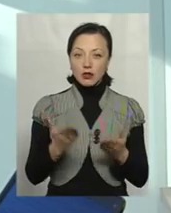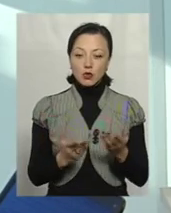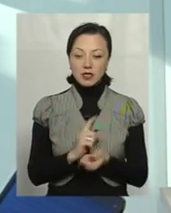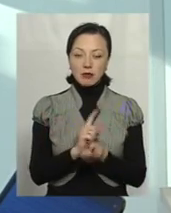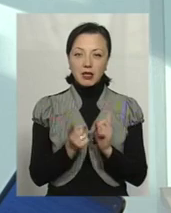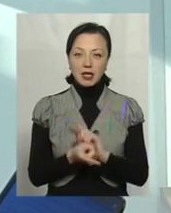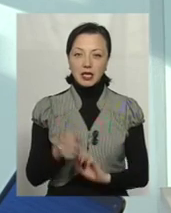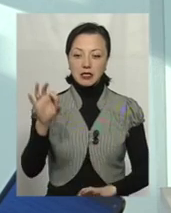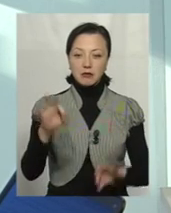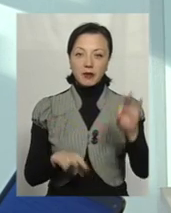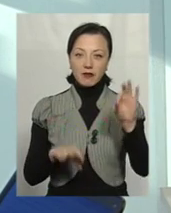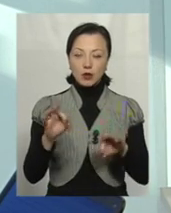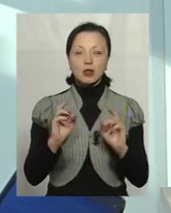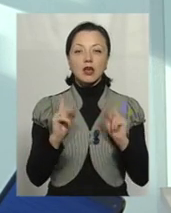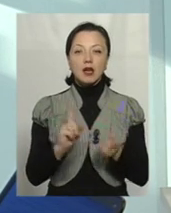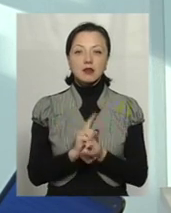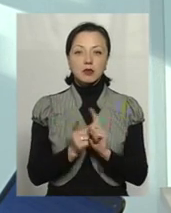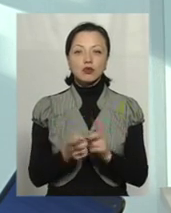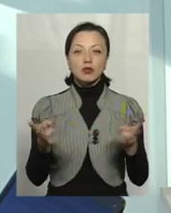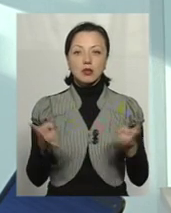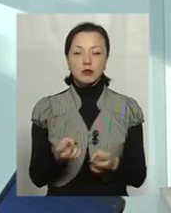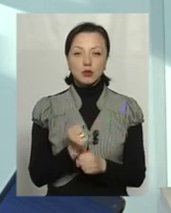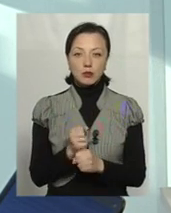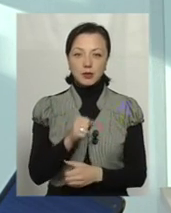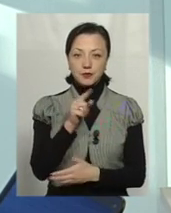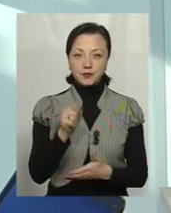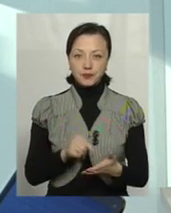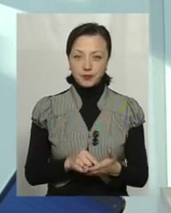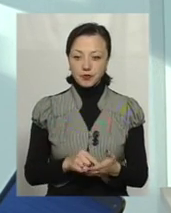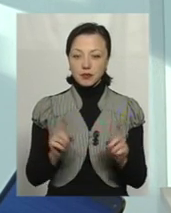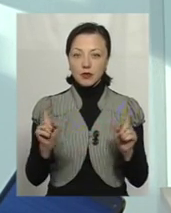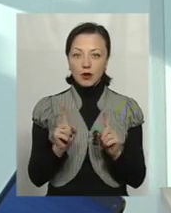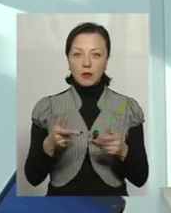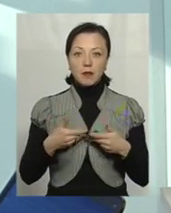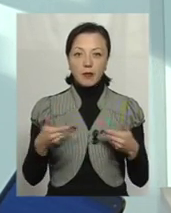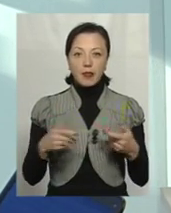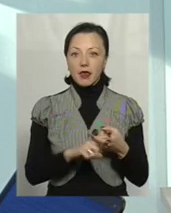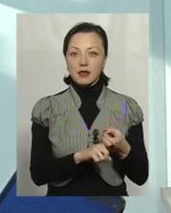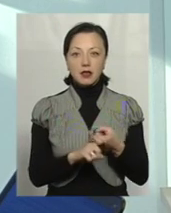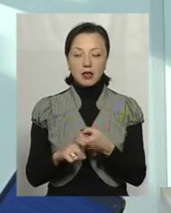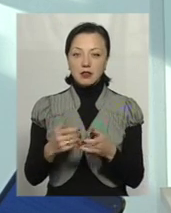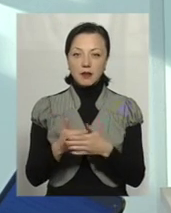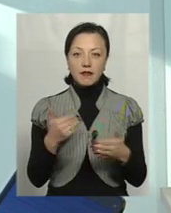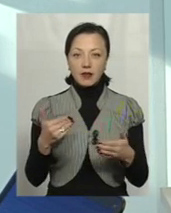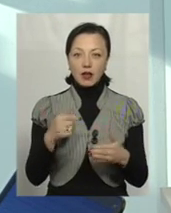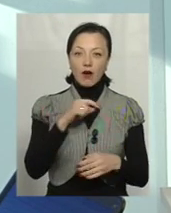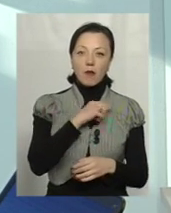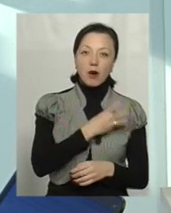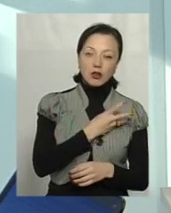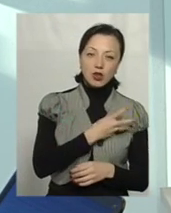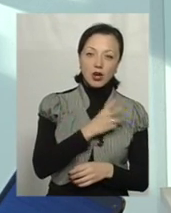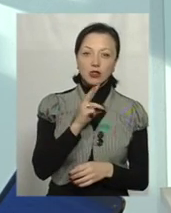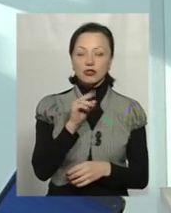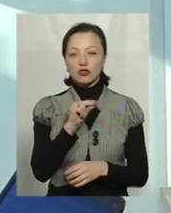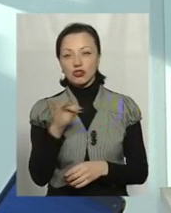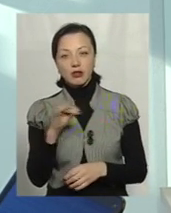співвідношення. Як його змінити? Що для цього треба зробити? Що для цього треба зробити? Для того, щоб ми не залежали від волі чи не волі